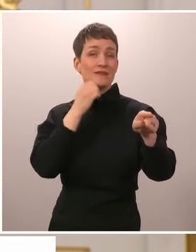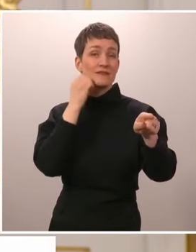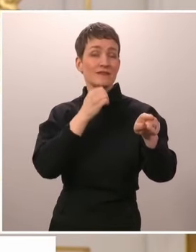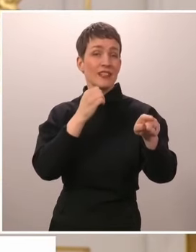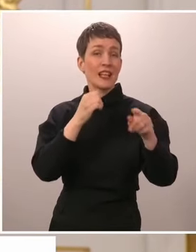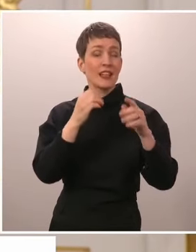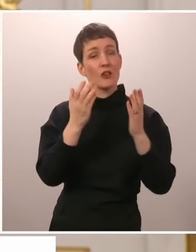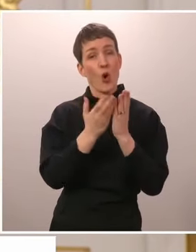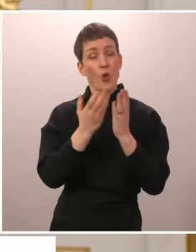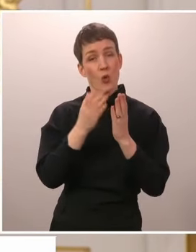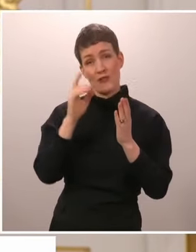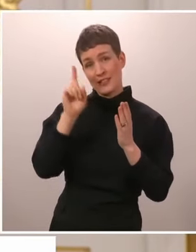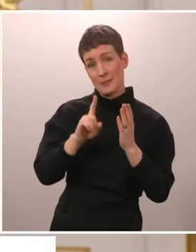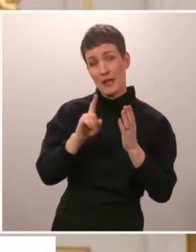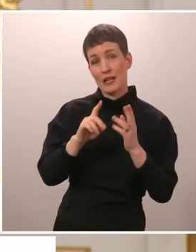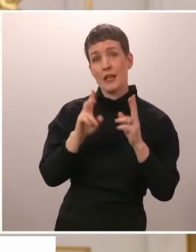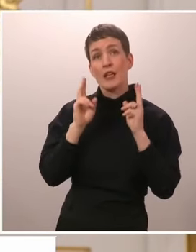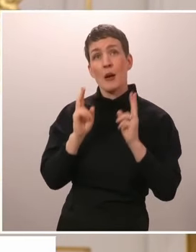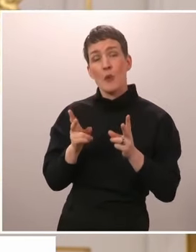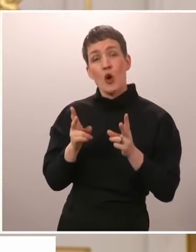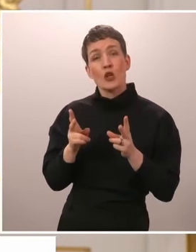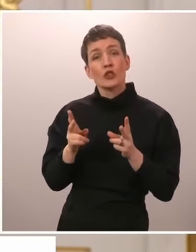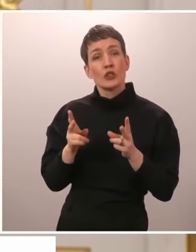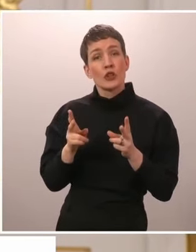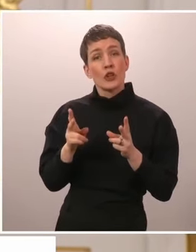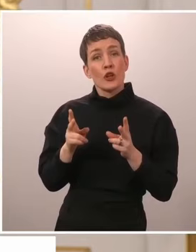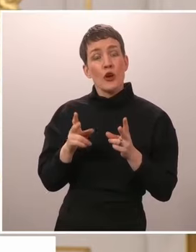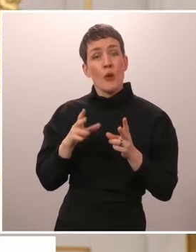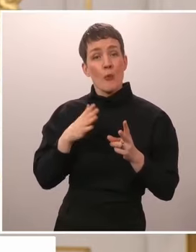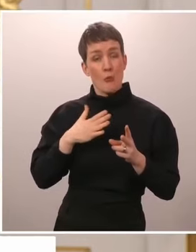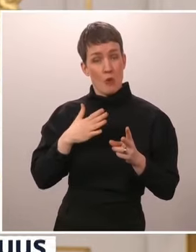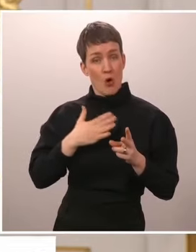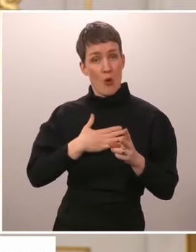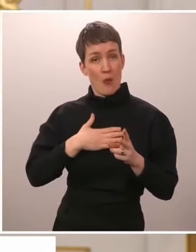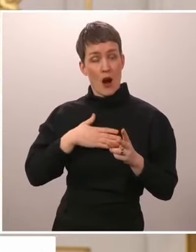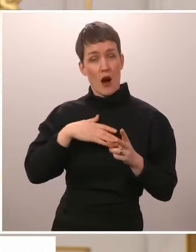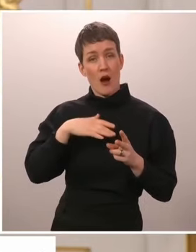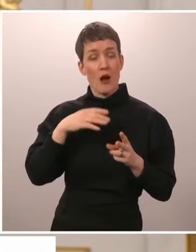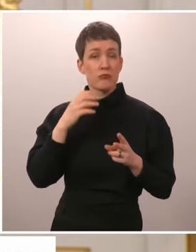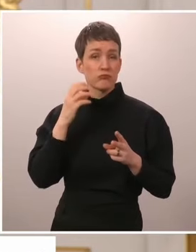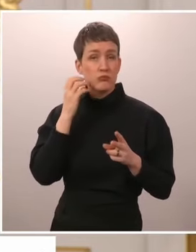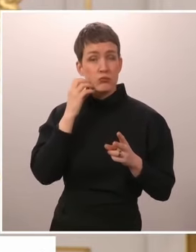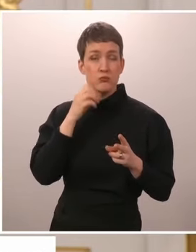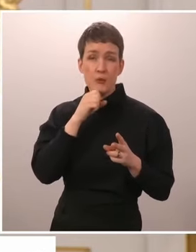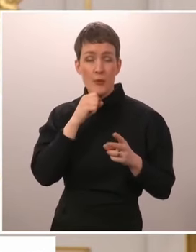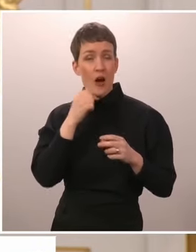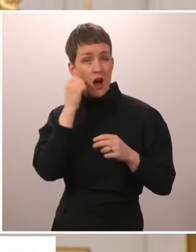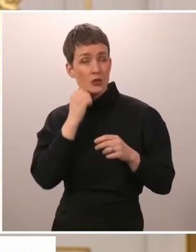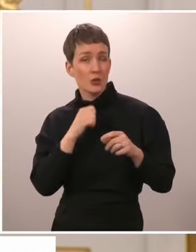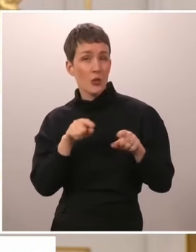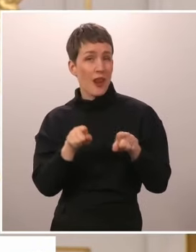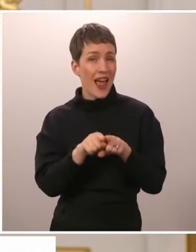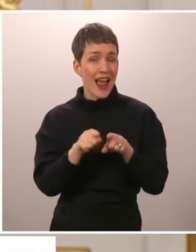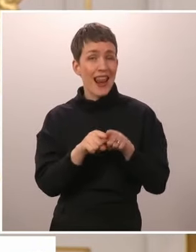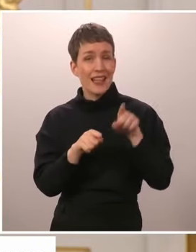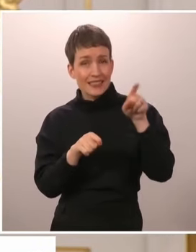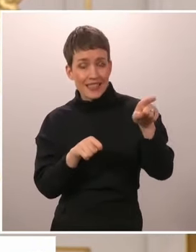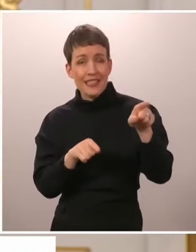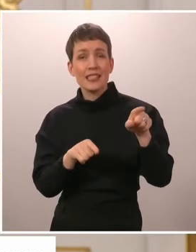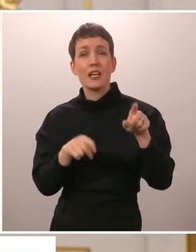simmastigen tiden, där mina morföräldrar bodde. Det är 500 meter till Elka, min första svenskskla